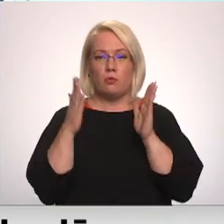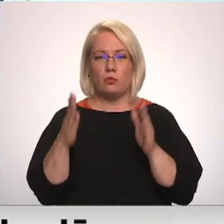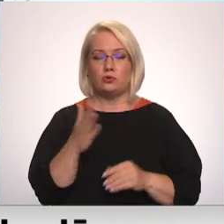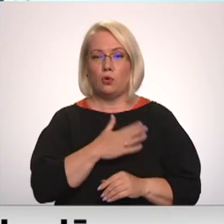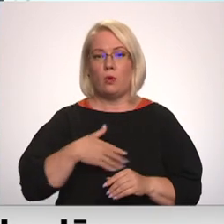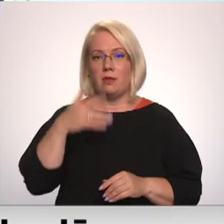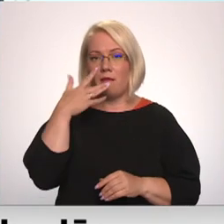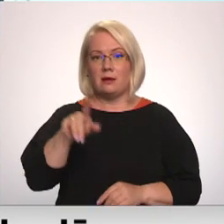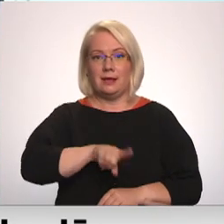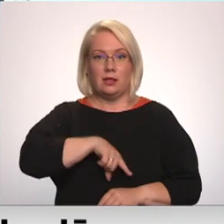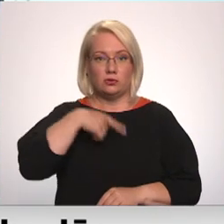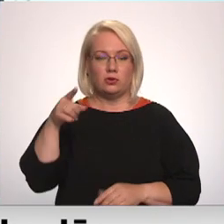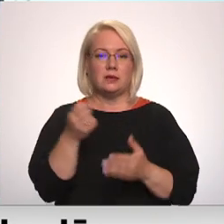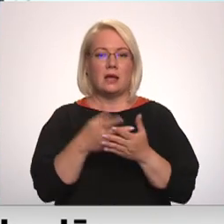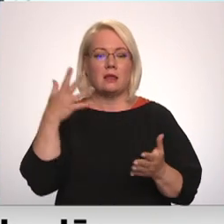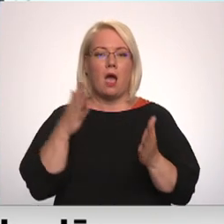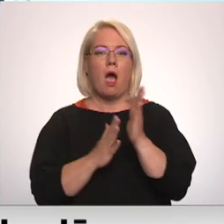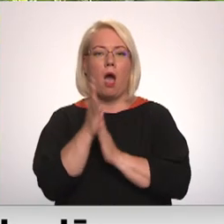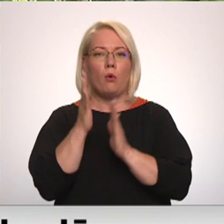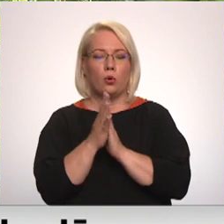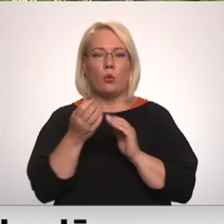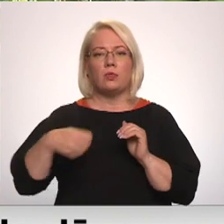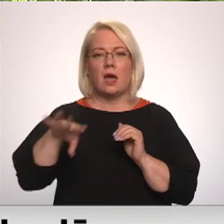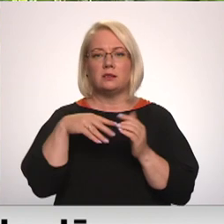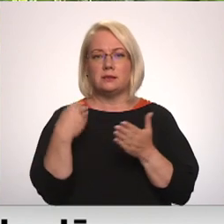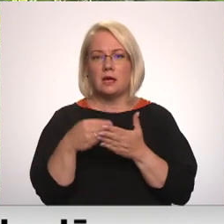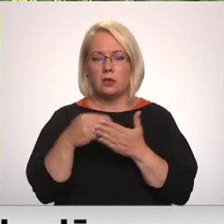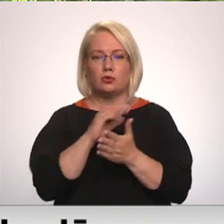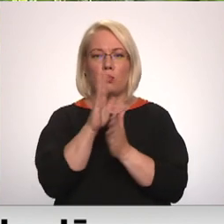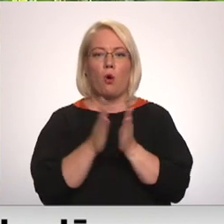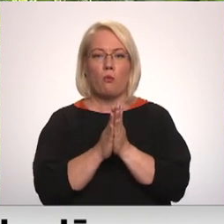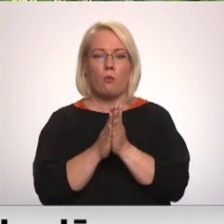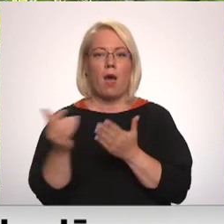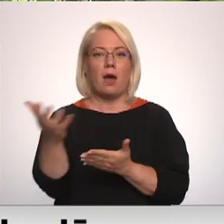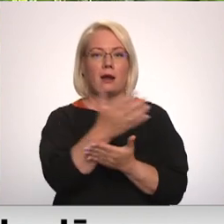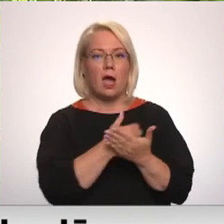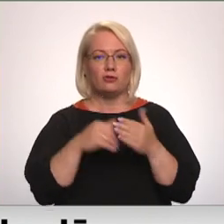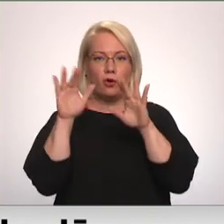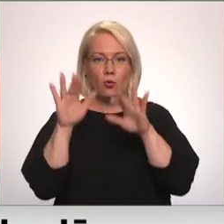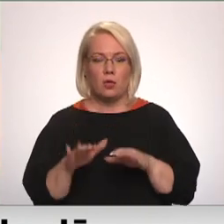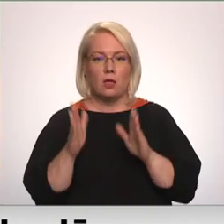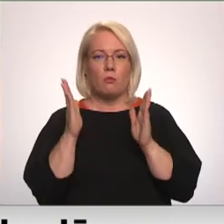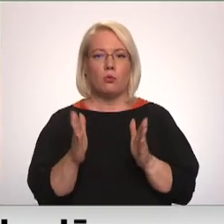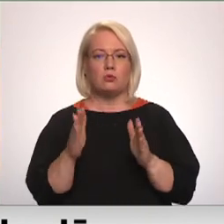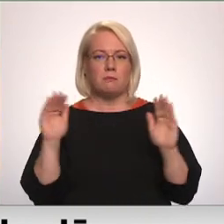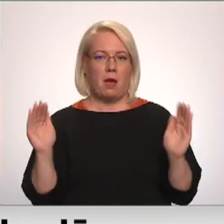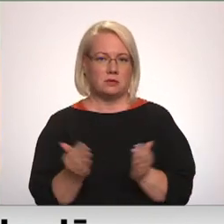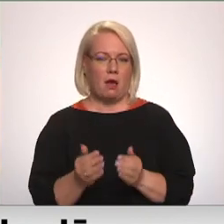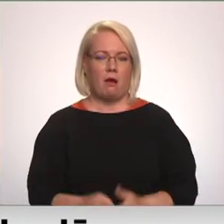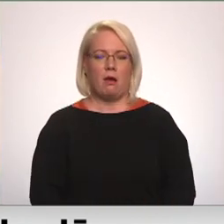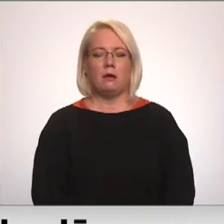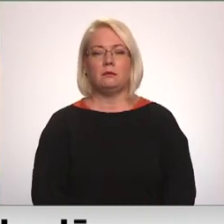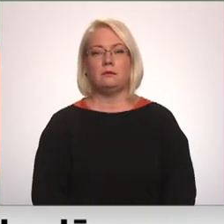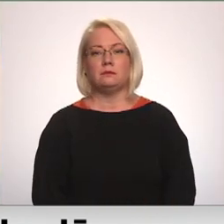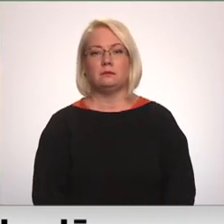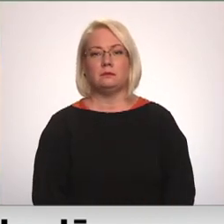karstilgstoši, tas sadardzinās augļu un dārzeņu cenas, gan arī kopumā rudenīraža būs mazāka. Ausmas Prukta, Vitālijs